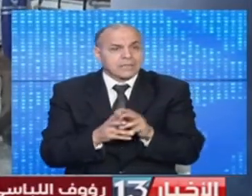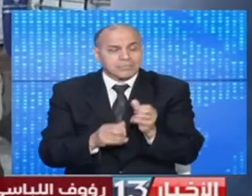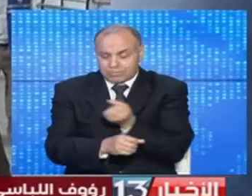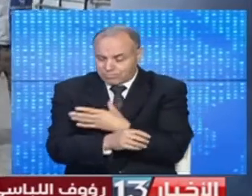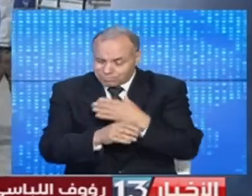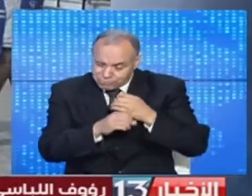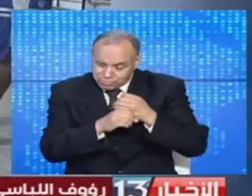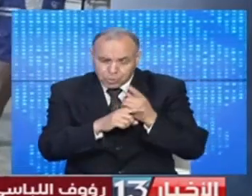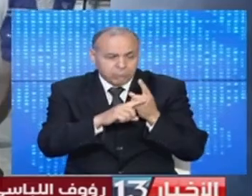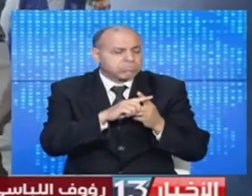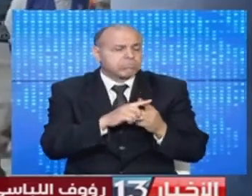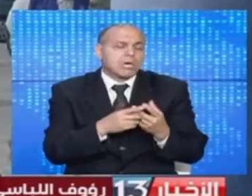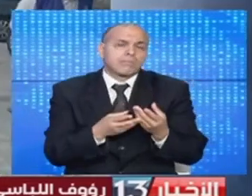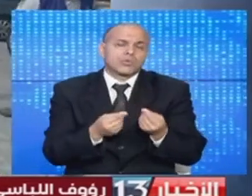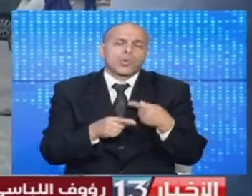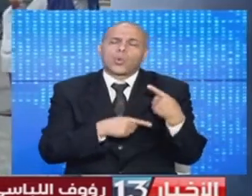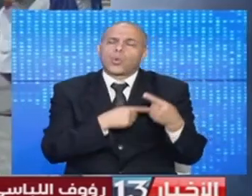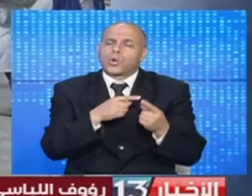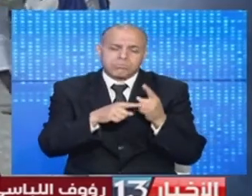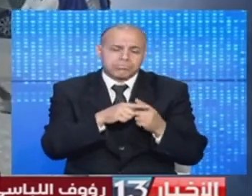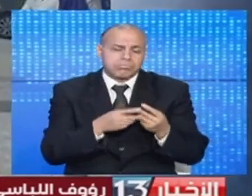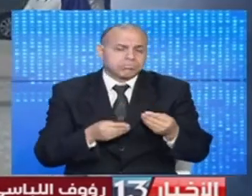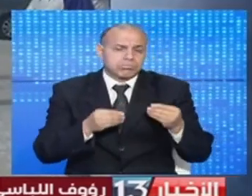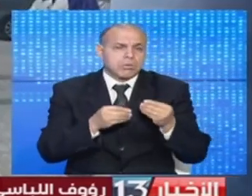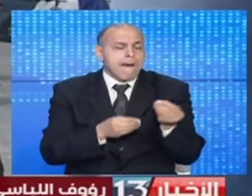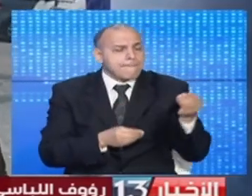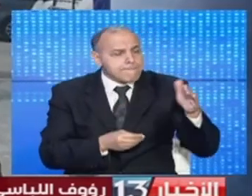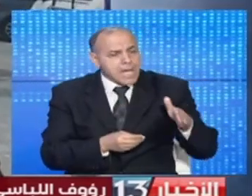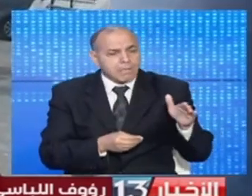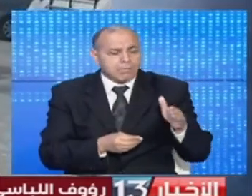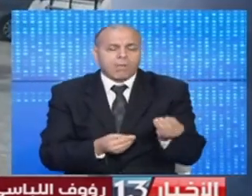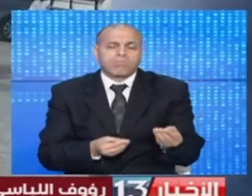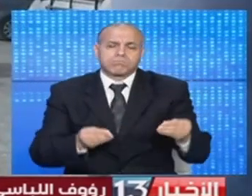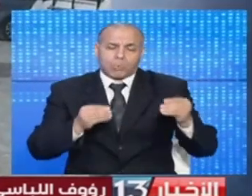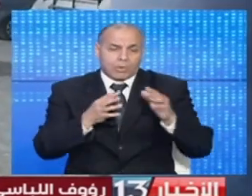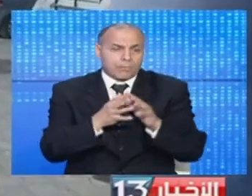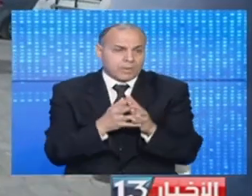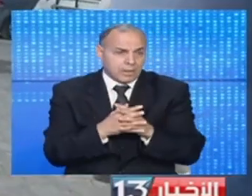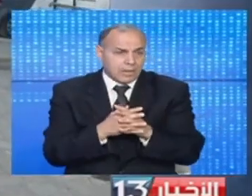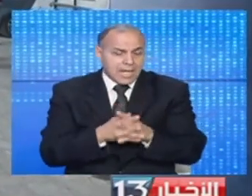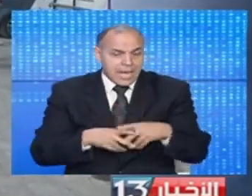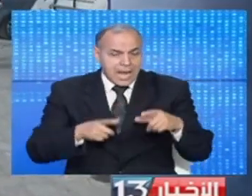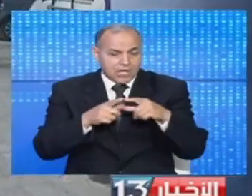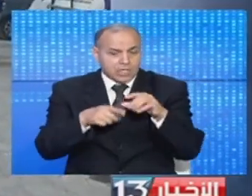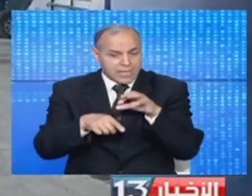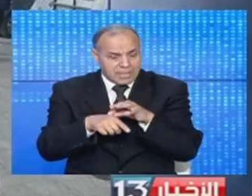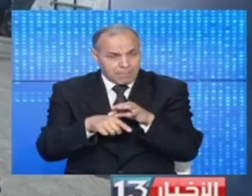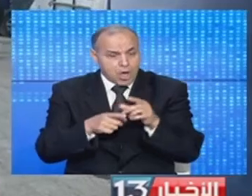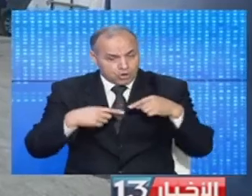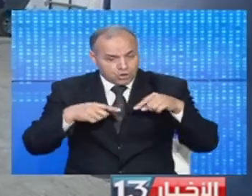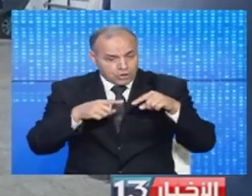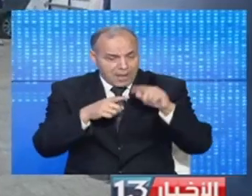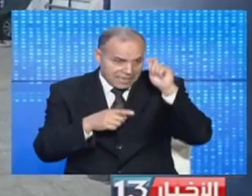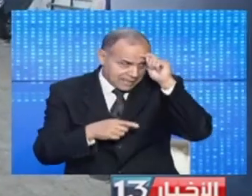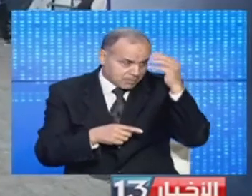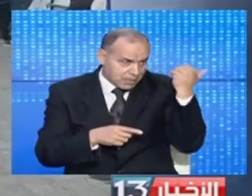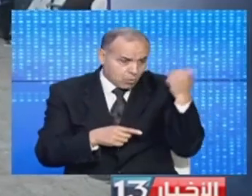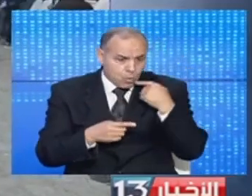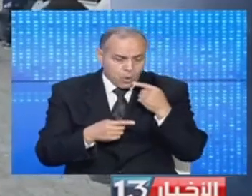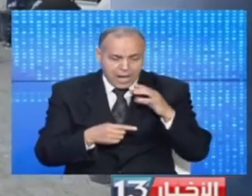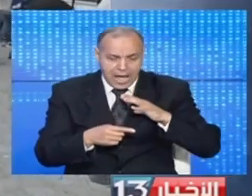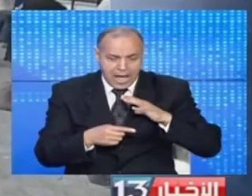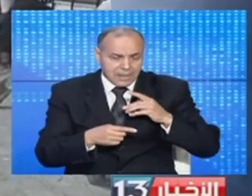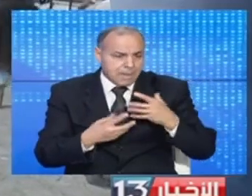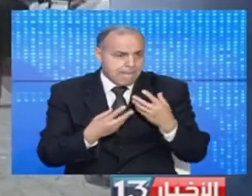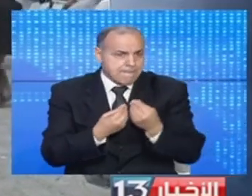نعمل فيهم بوزيتيف كل يوم في تزايد الأموات عنا في تزايد اللجنة الطبية قامت باجتماع نهار سبت نهار